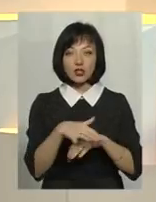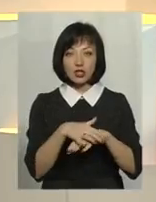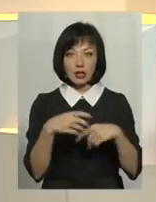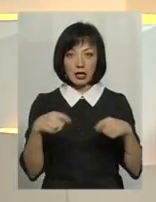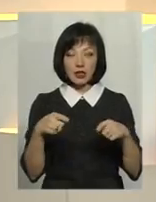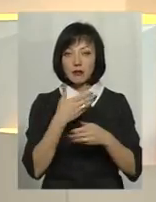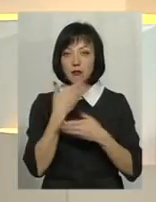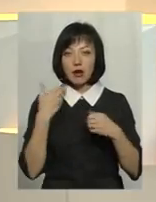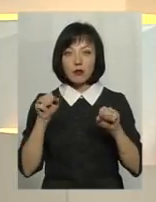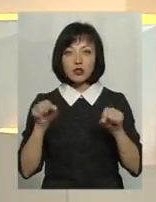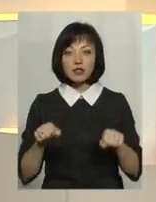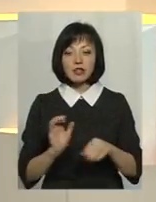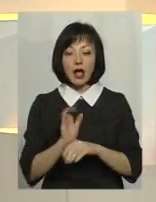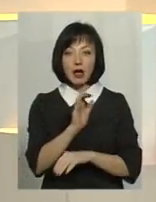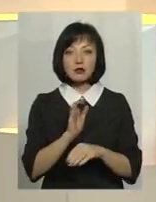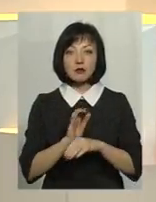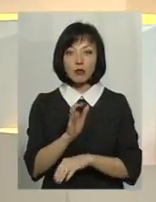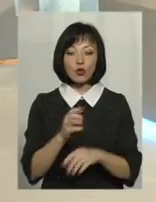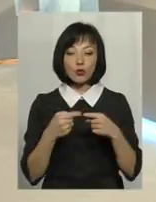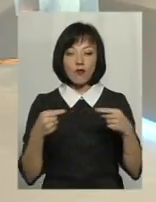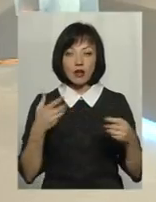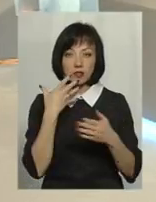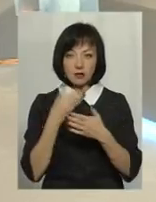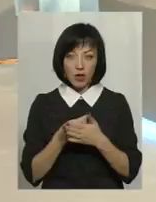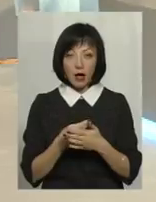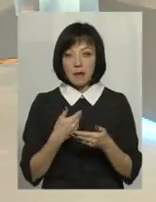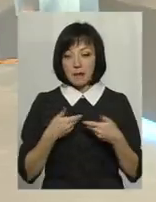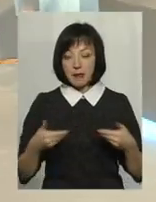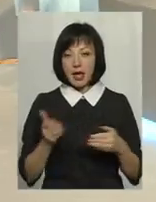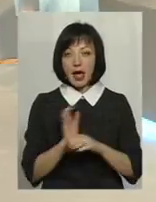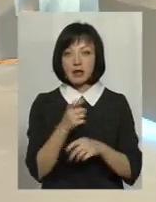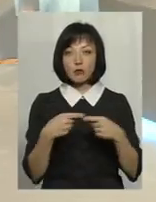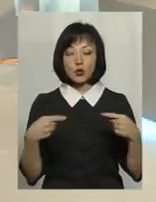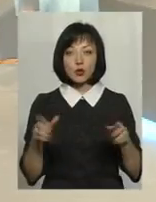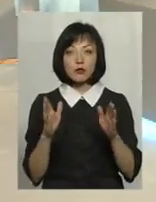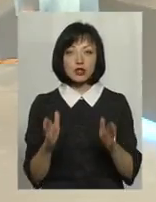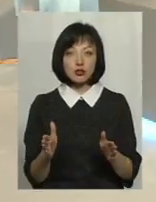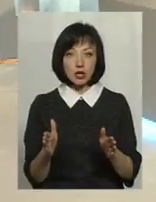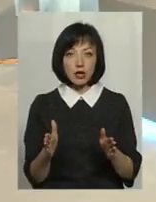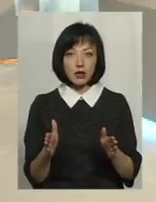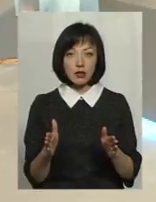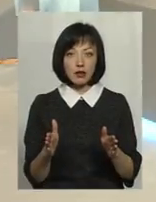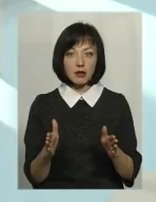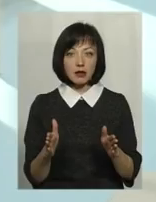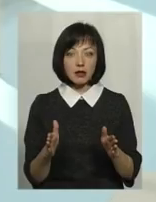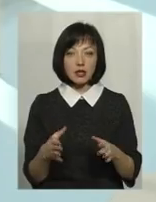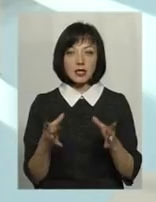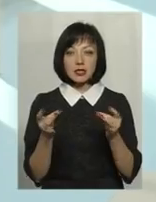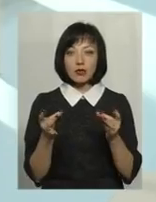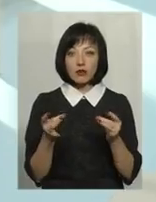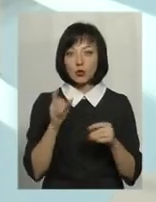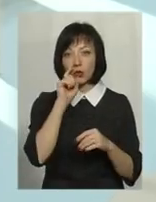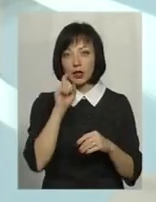немає можливості експортувати свою продукцію. Ми експортуємо лише, як ви зазначили, сировину.